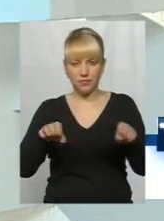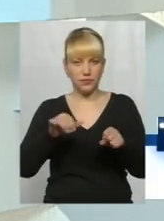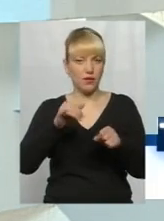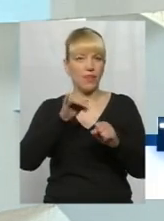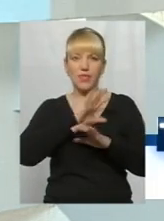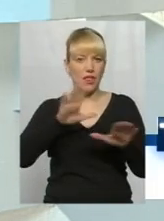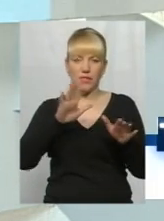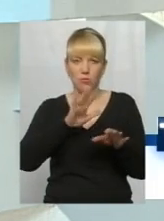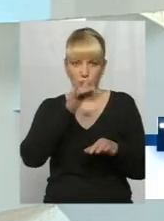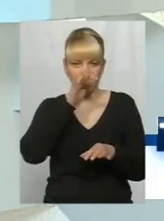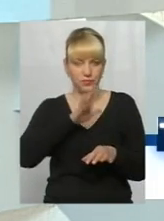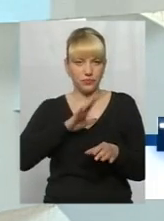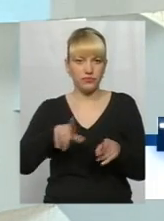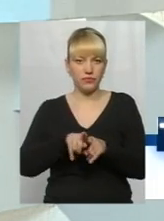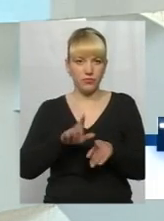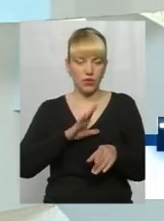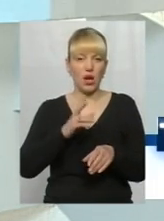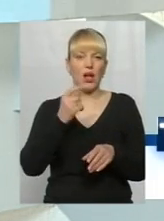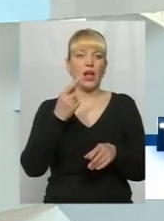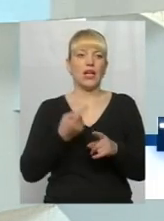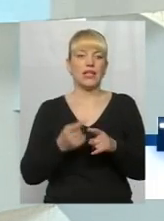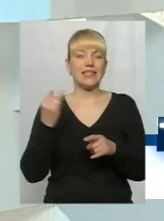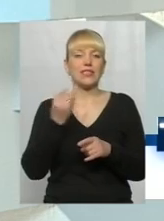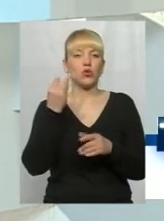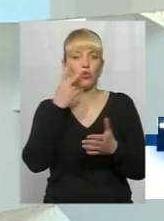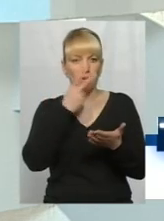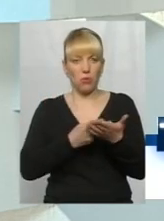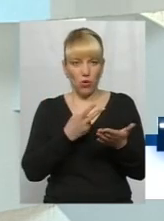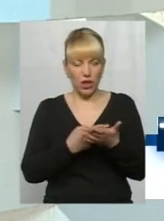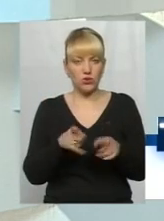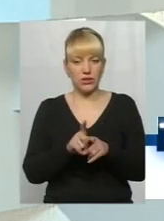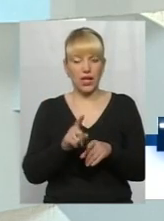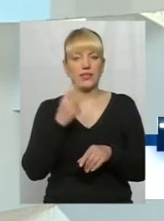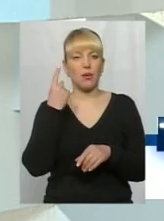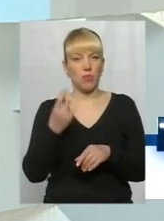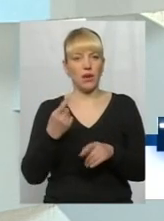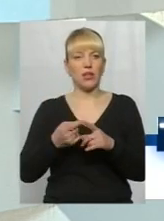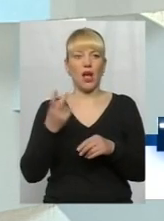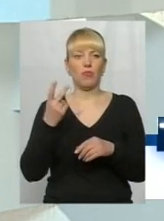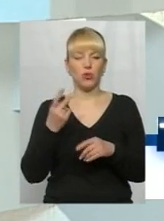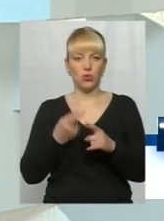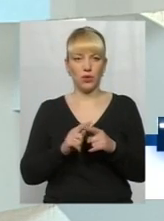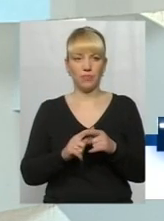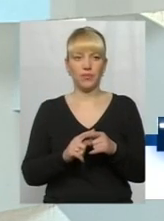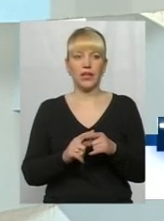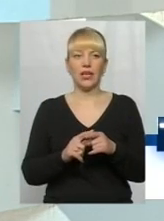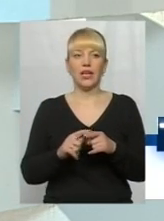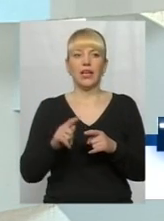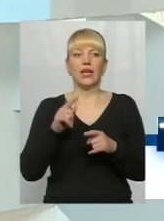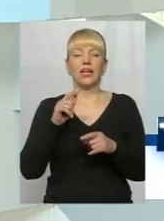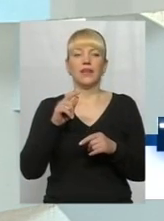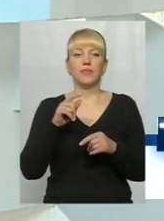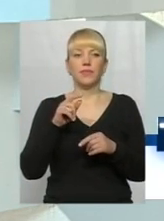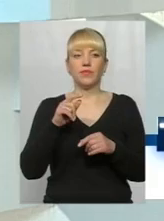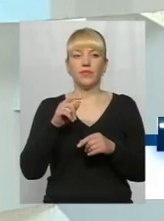посередній. Оце по-перше. Але по-друге, мені б хотілося отак, якби дослідники запитували по-іншому, не просто такими високопарними